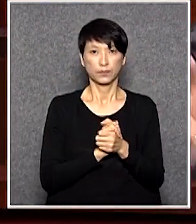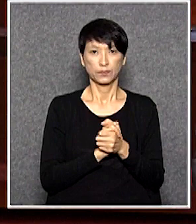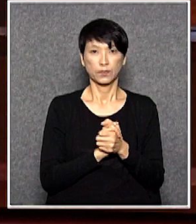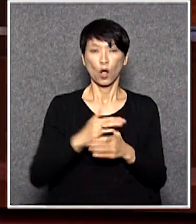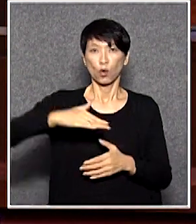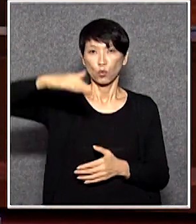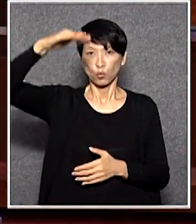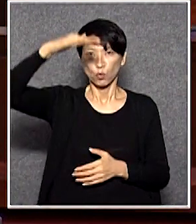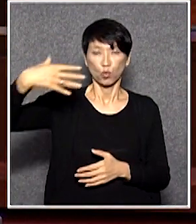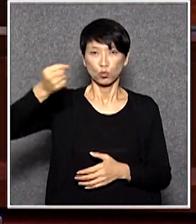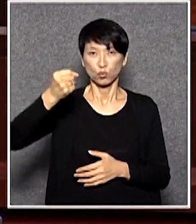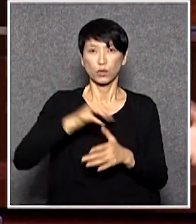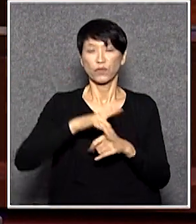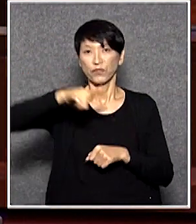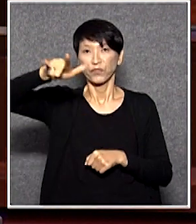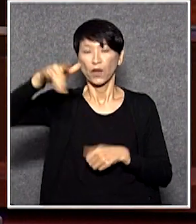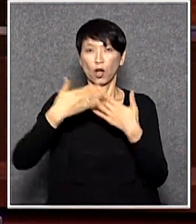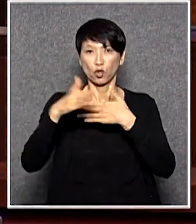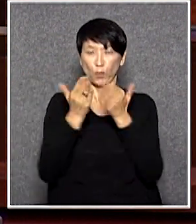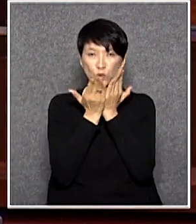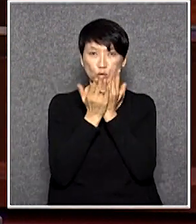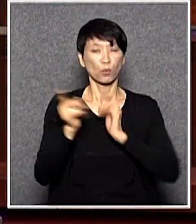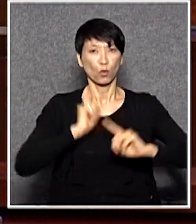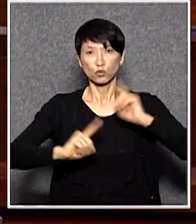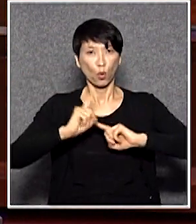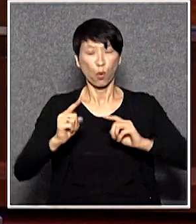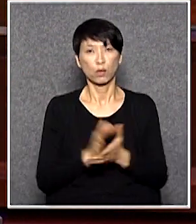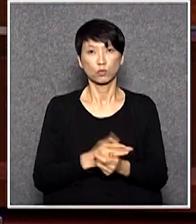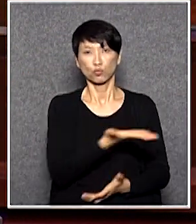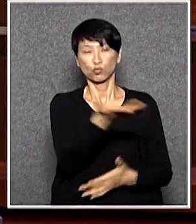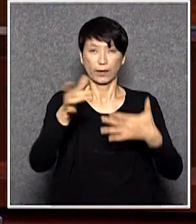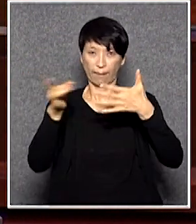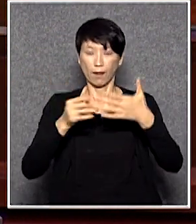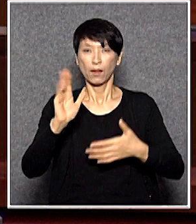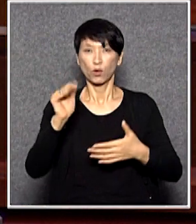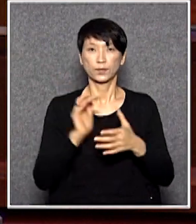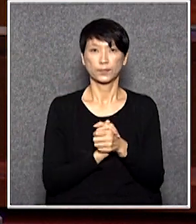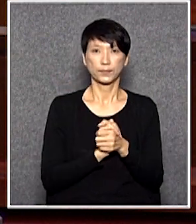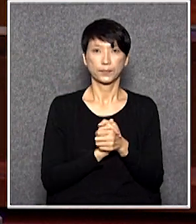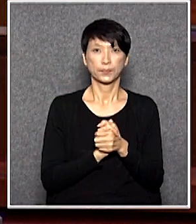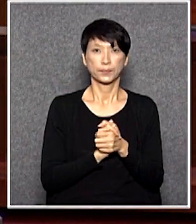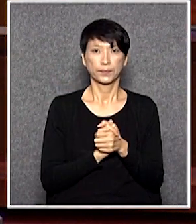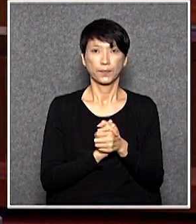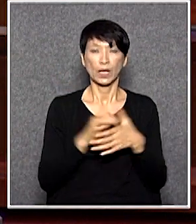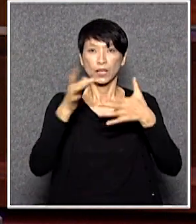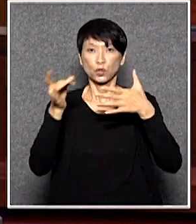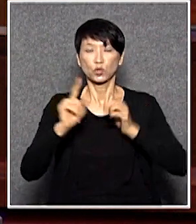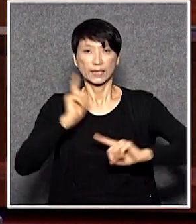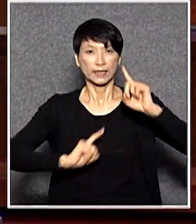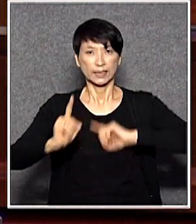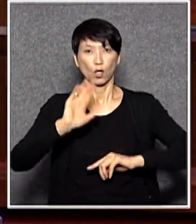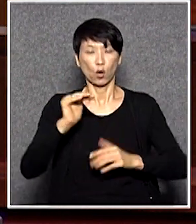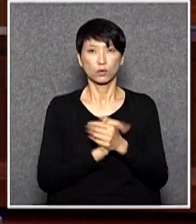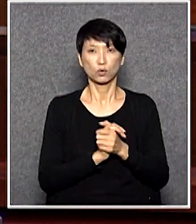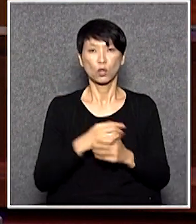子女去外國是不是沒有所謂的大家有個選擇而已是不是這個是選擇的自由我不想做